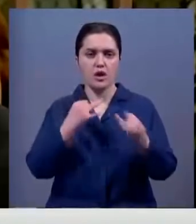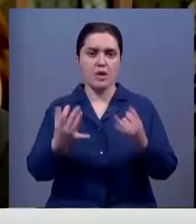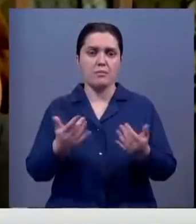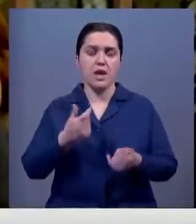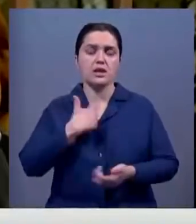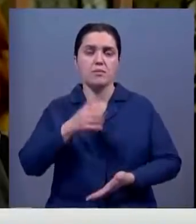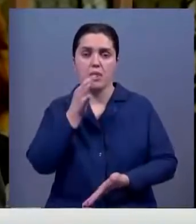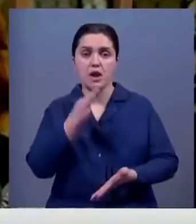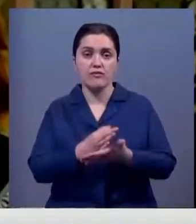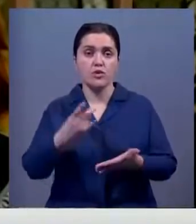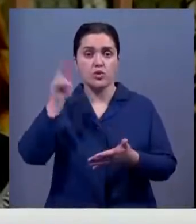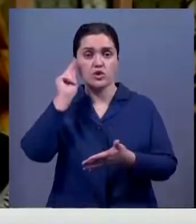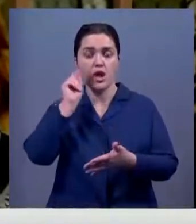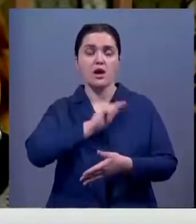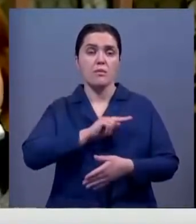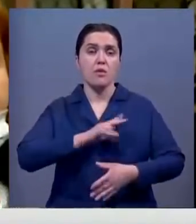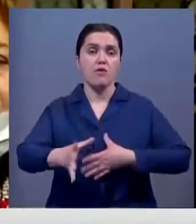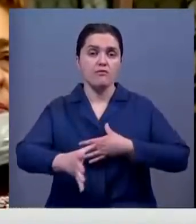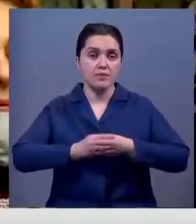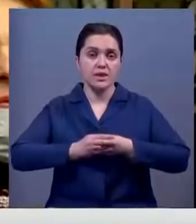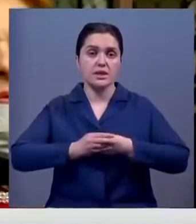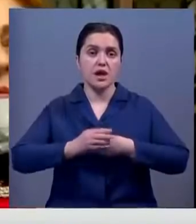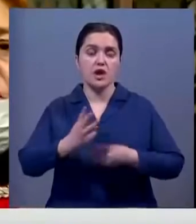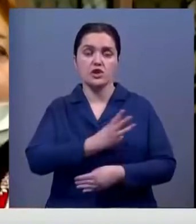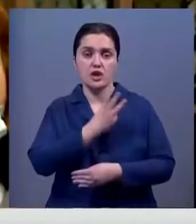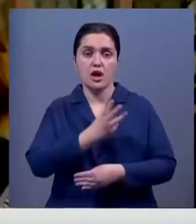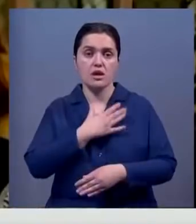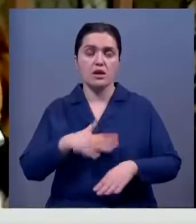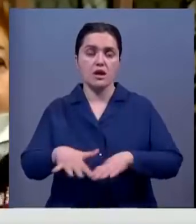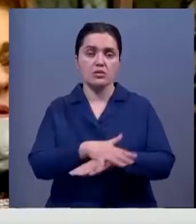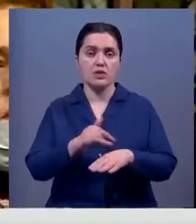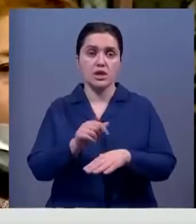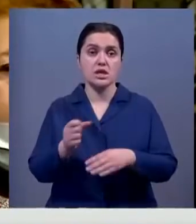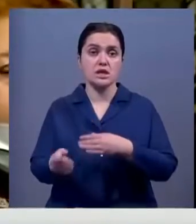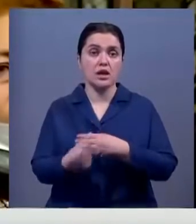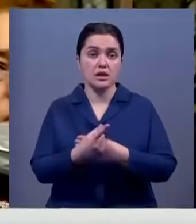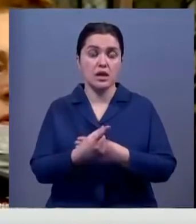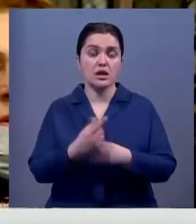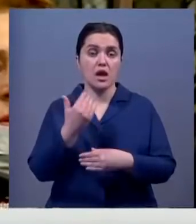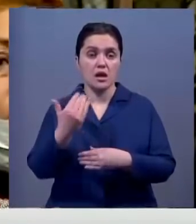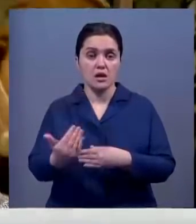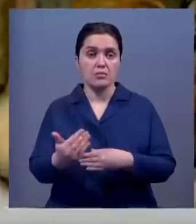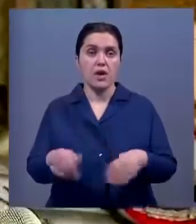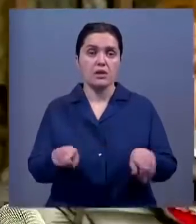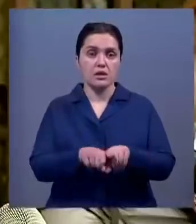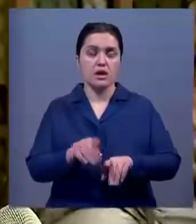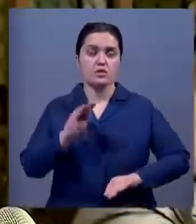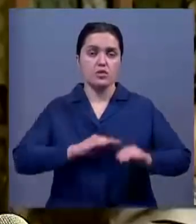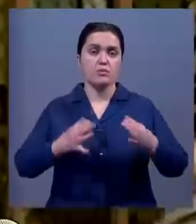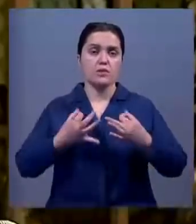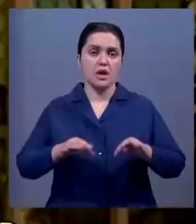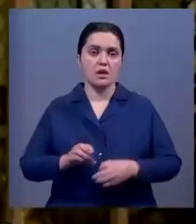себя ответственность, научиться работать вместе. Это желание нашего избирателя и задание нам. Именно так строится демократичное